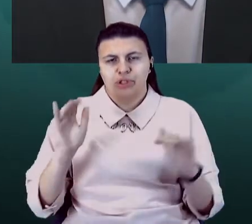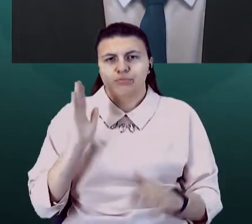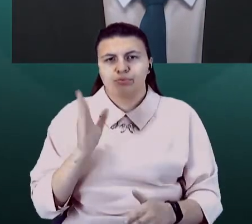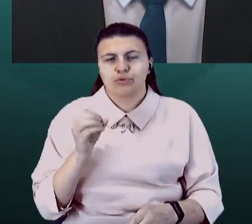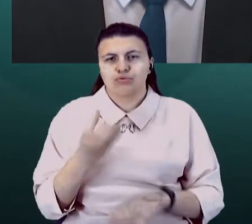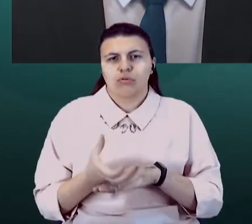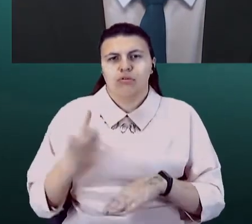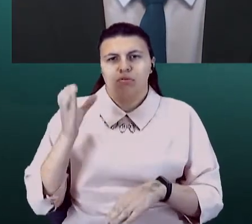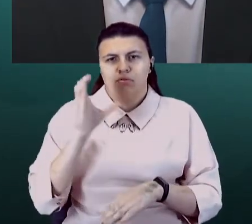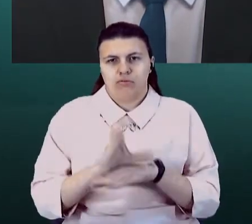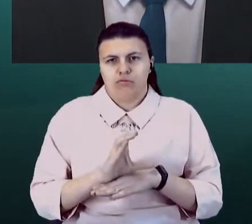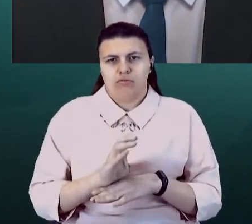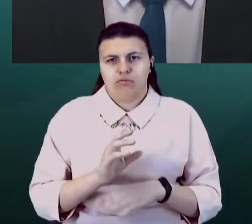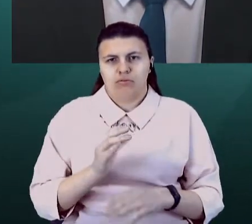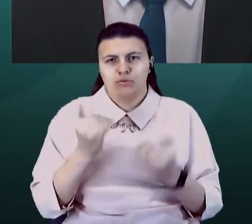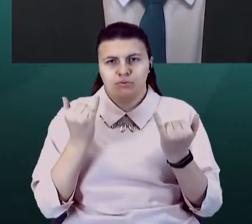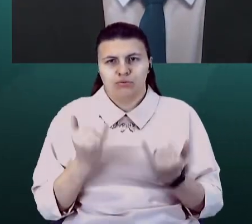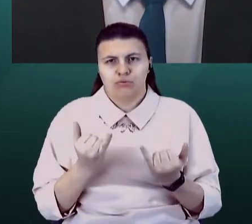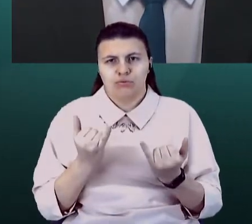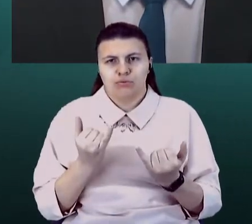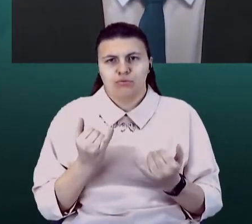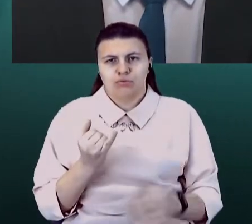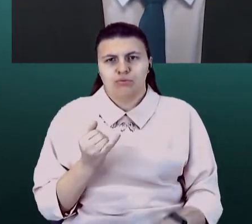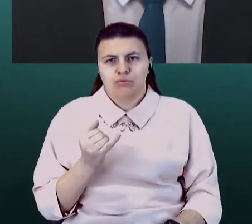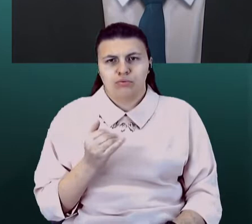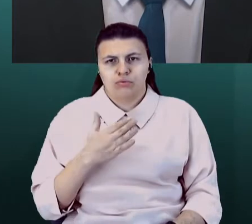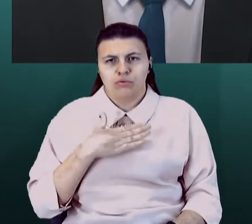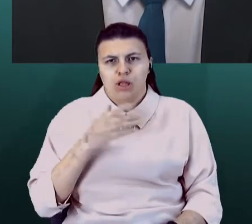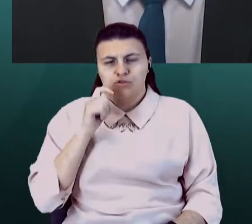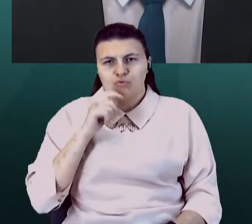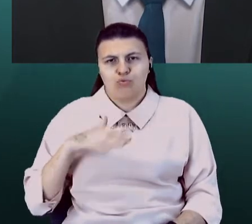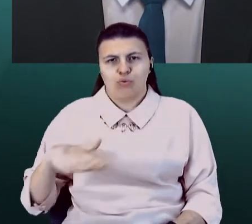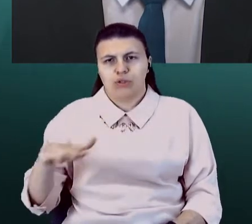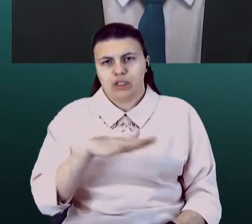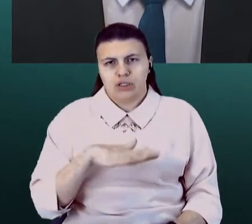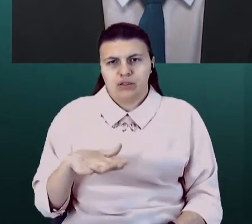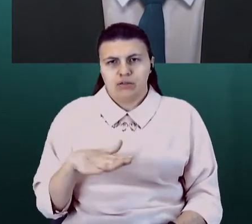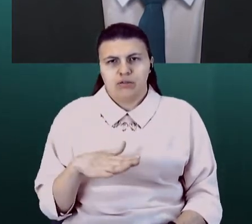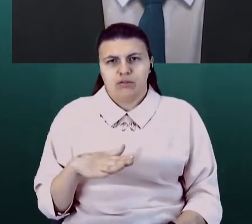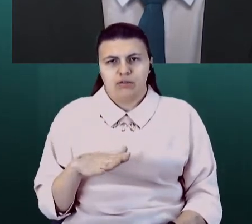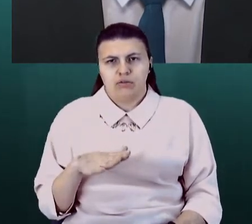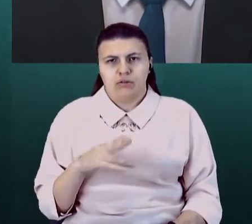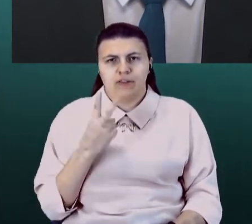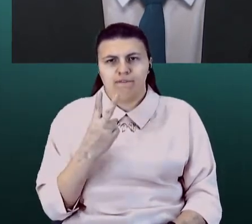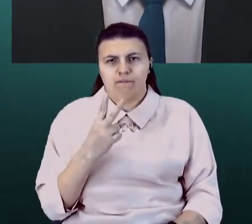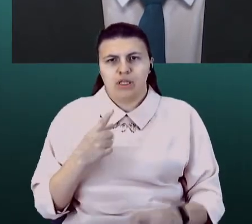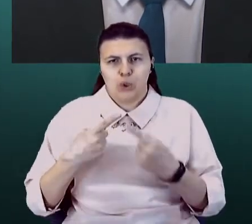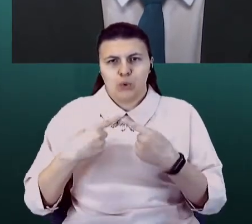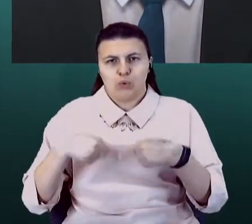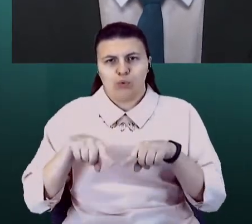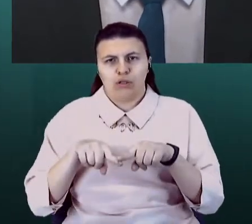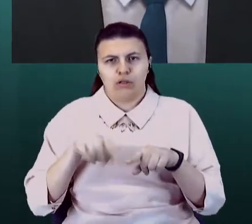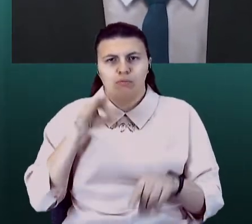моніторився там. Наша країна вже тільки дві зони – помаранчева та